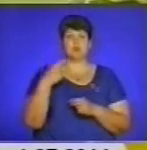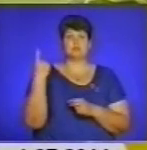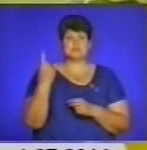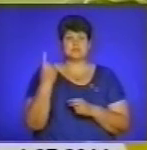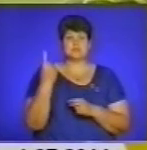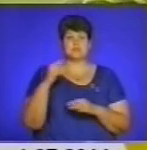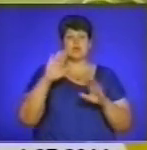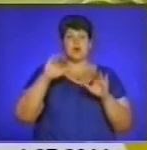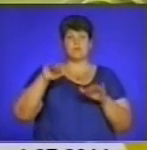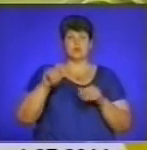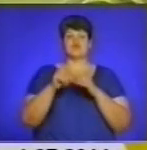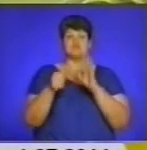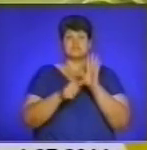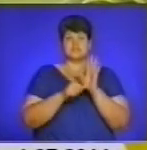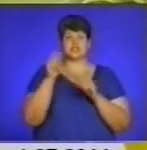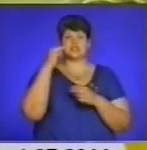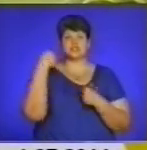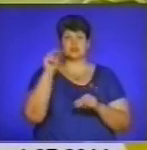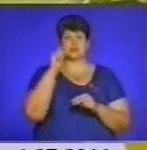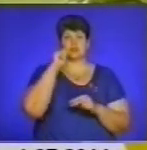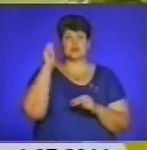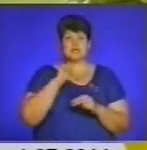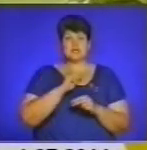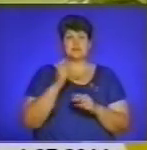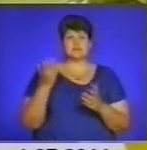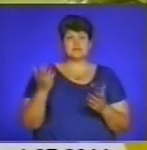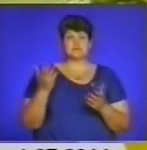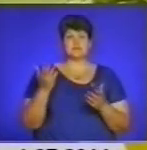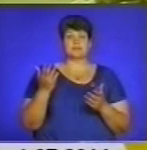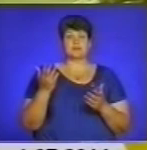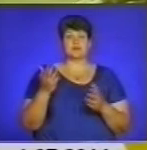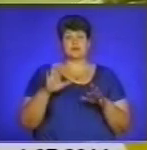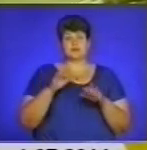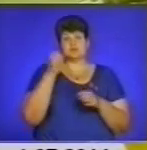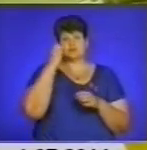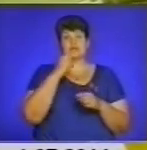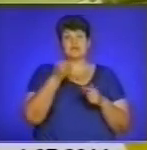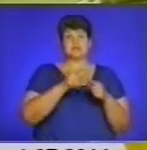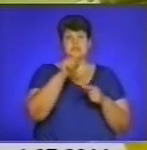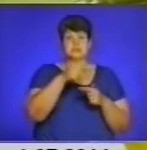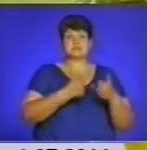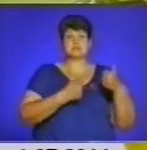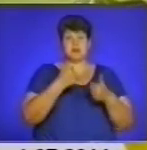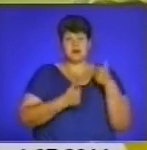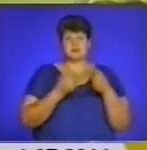потім 16 на чемпіонат України по «Колосу». І завдяки таким змаганням, сільським іграм, сам